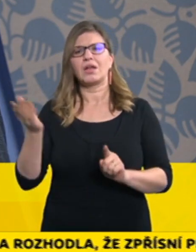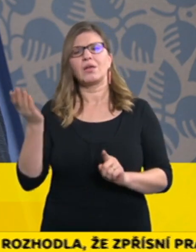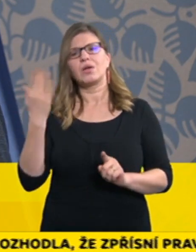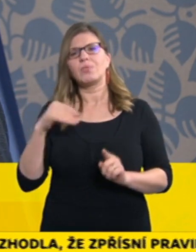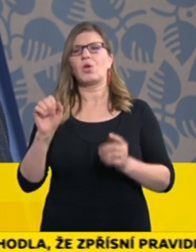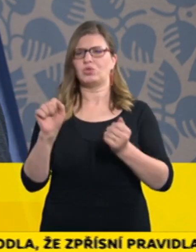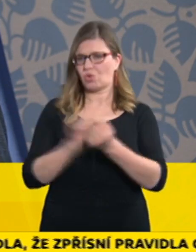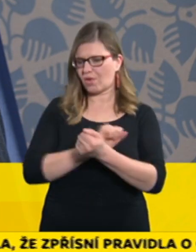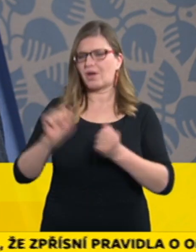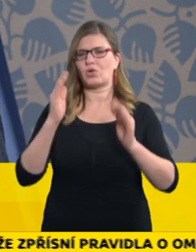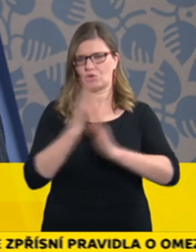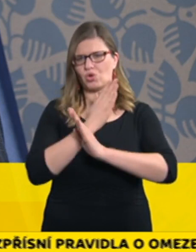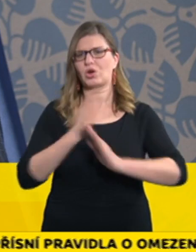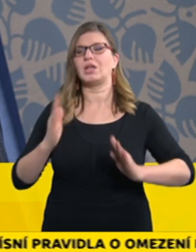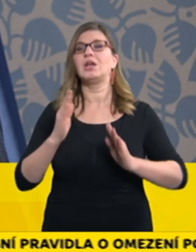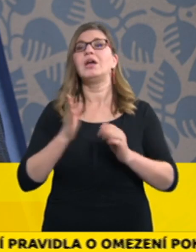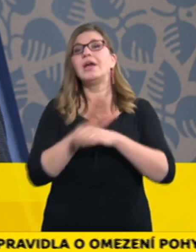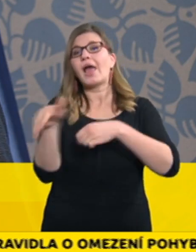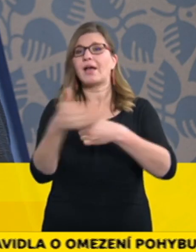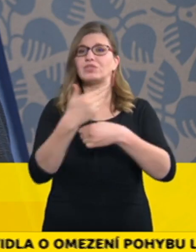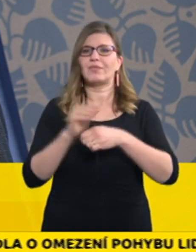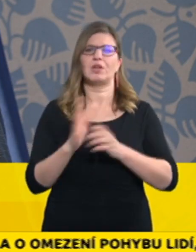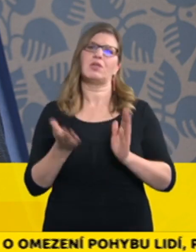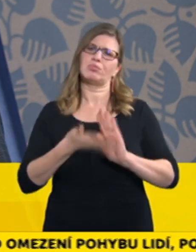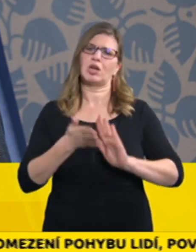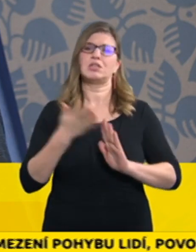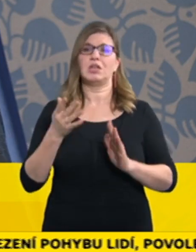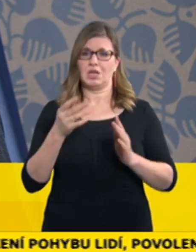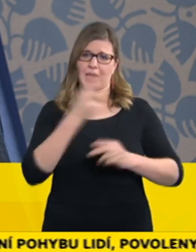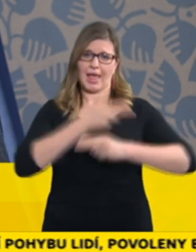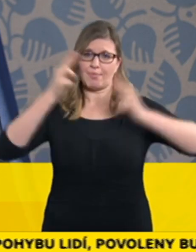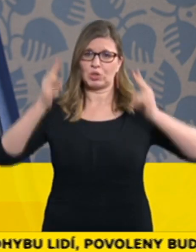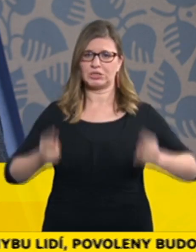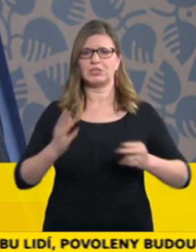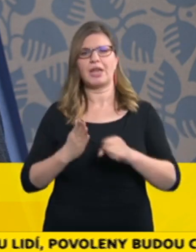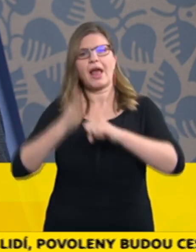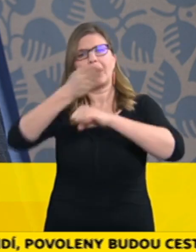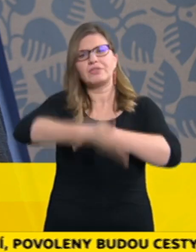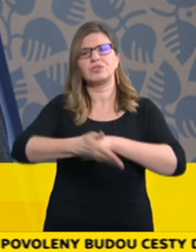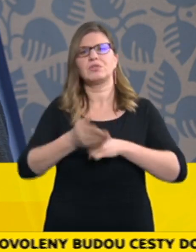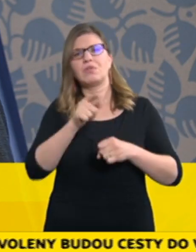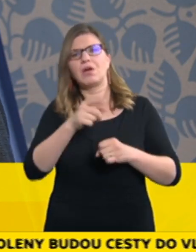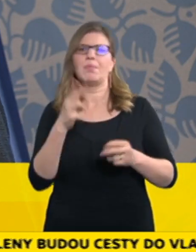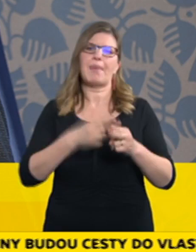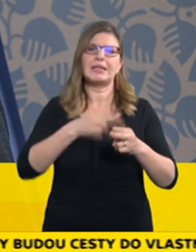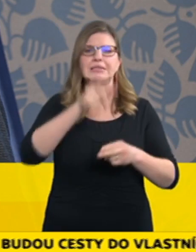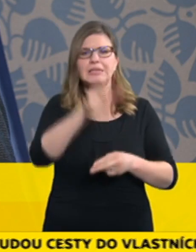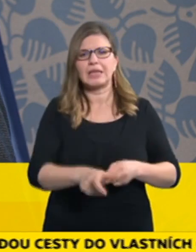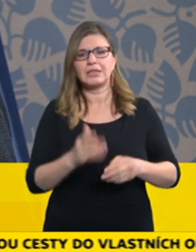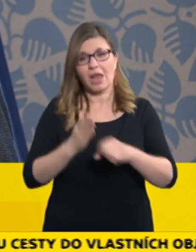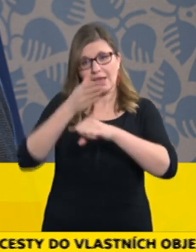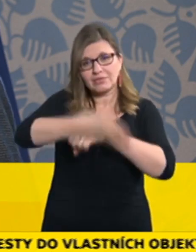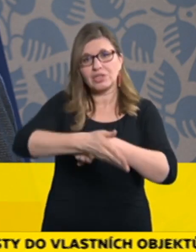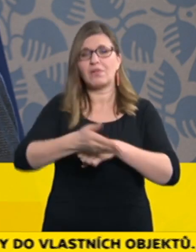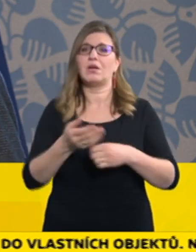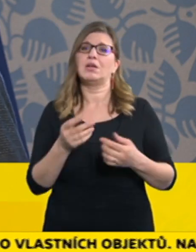zákaz návštěv pacientů ve zdravotnických zařízeních, jedná se ale o takzvaná akutní lůžka, to znamená běžné